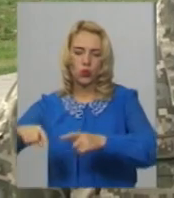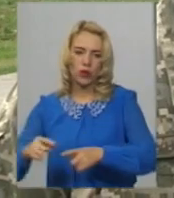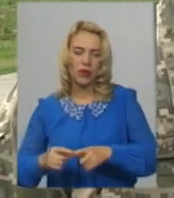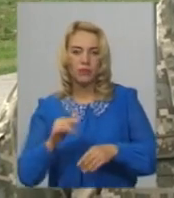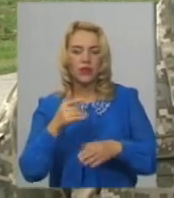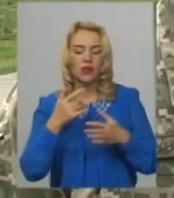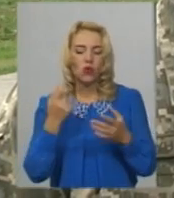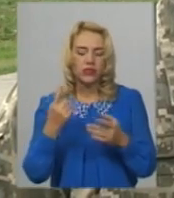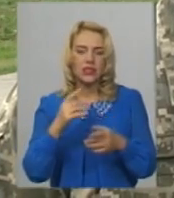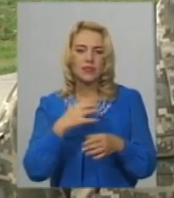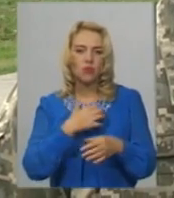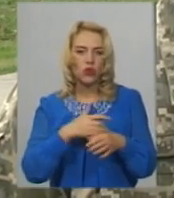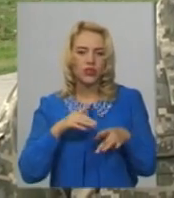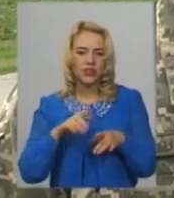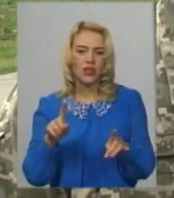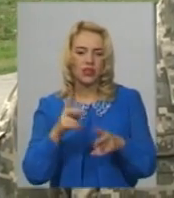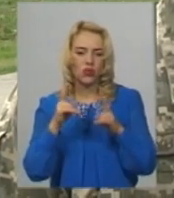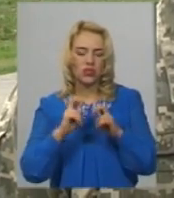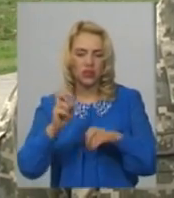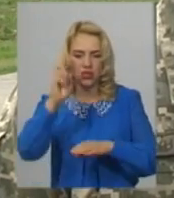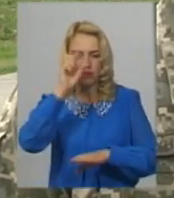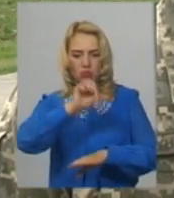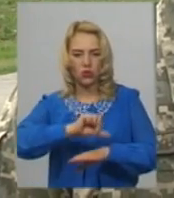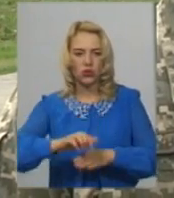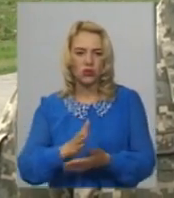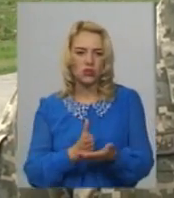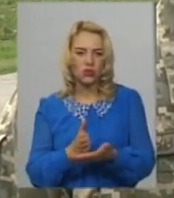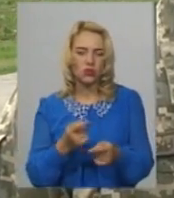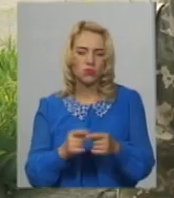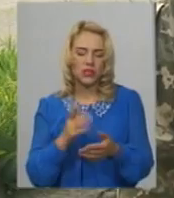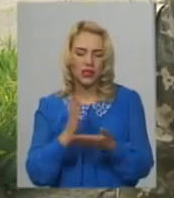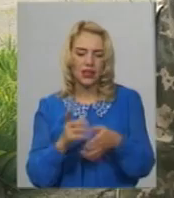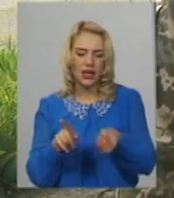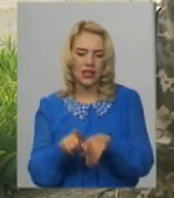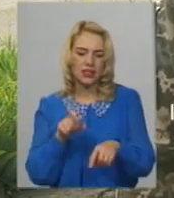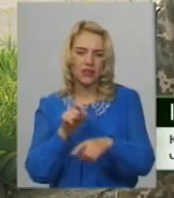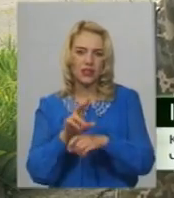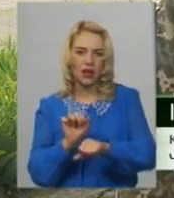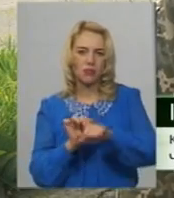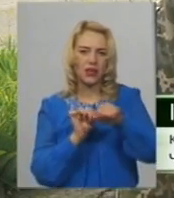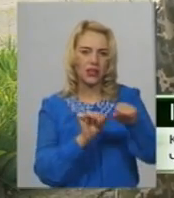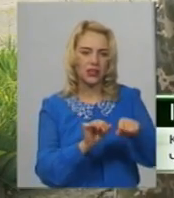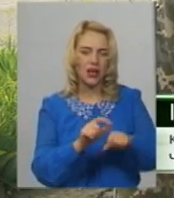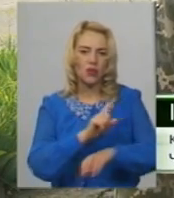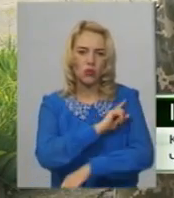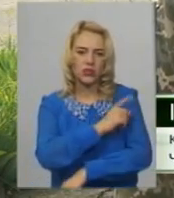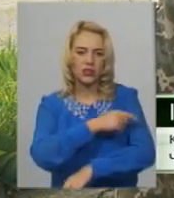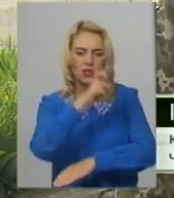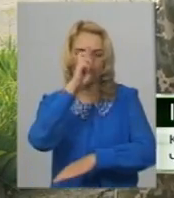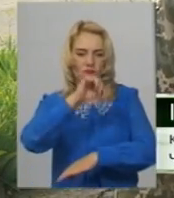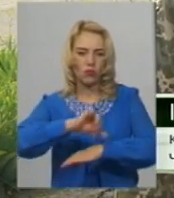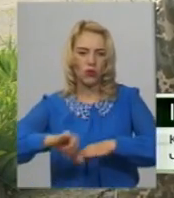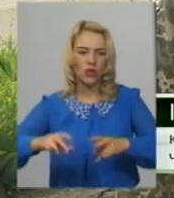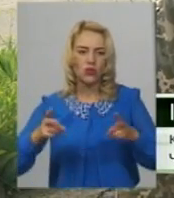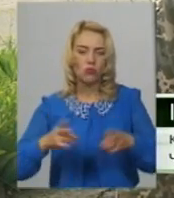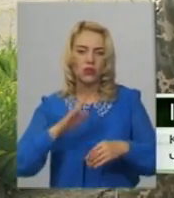розглядаємося в державні прикордонні служби, у нас є таке завдання прикриття і посилення державного кордону. Необхідність